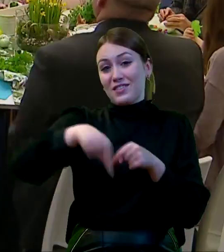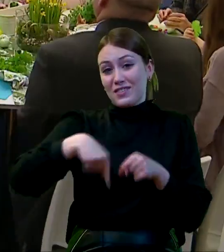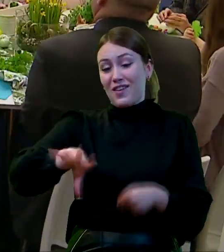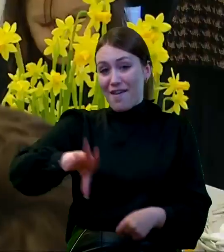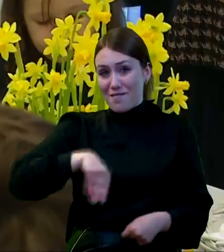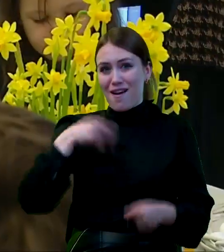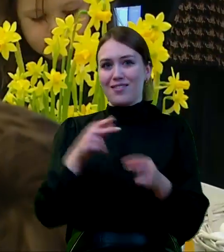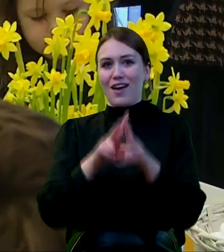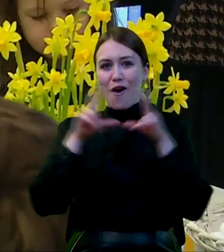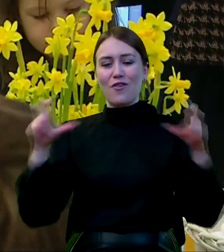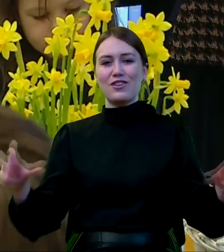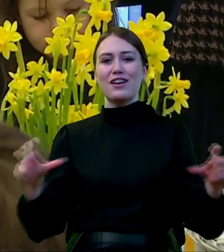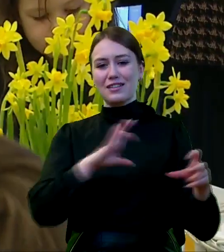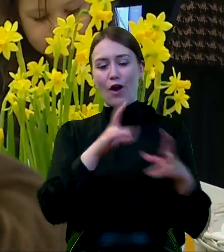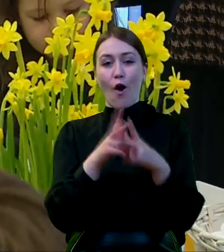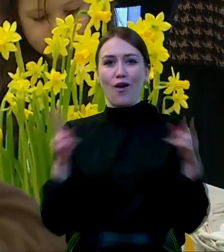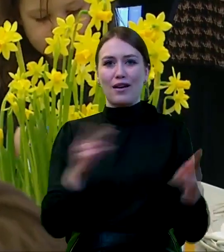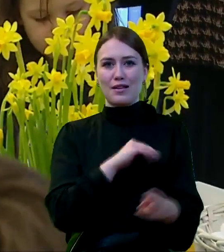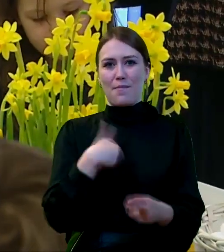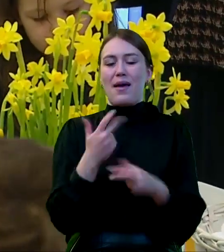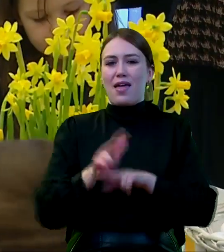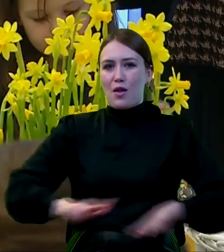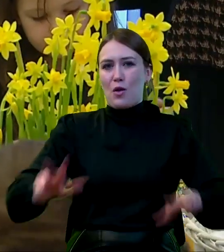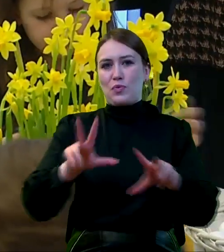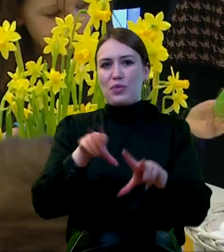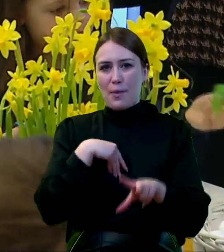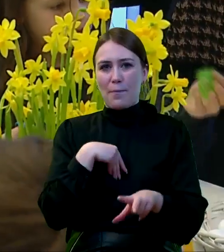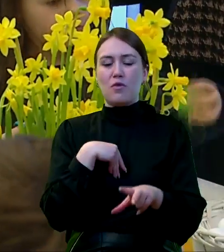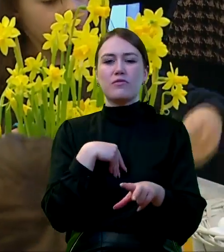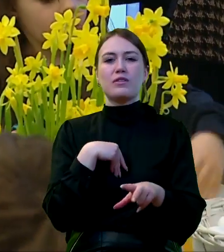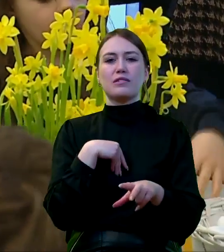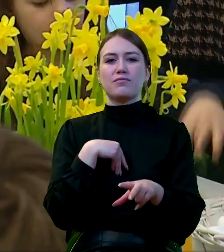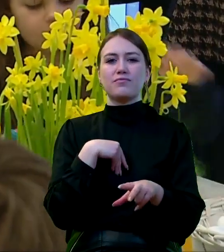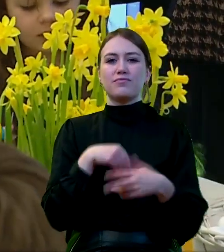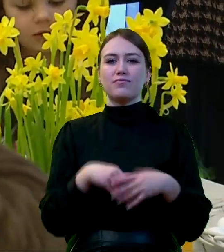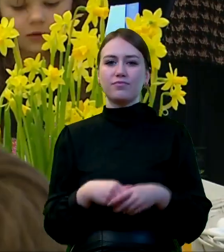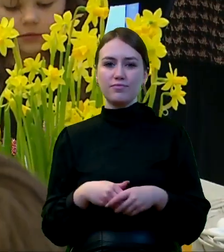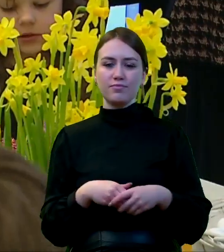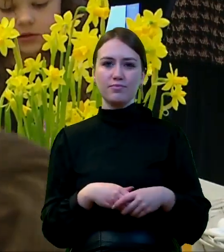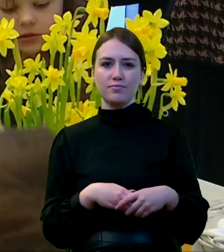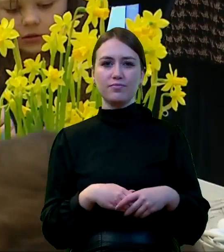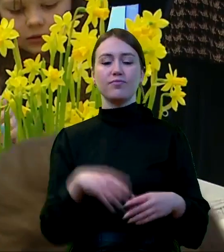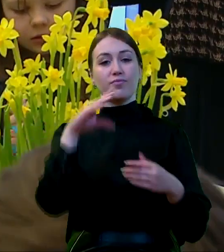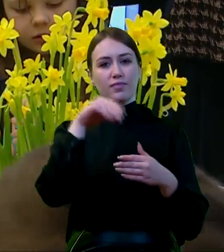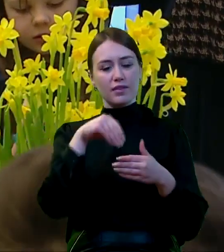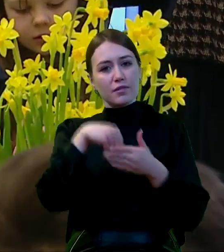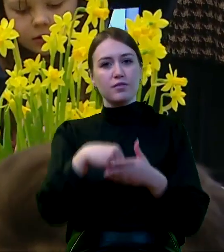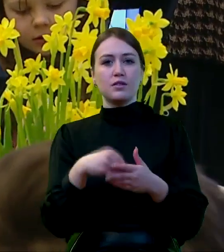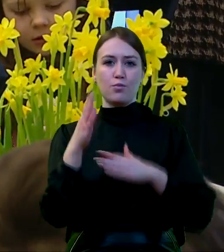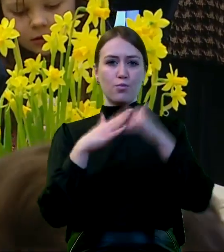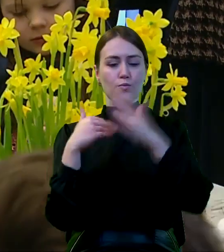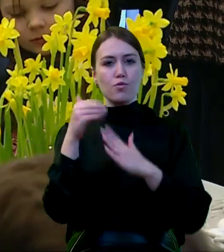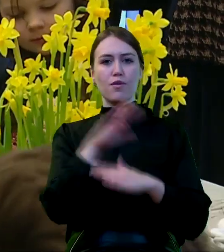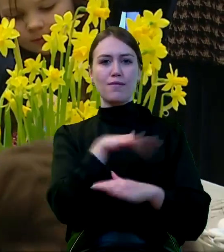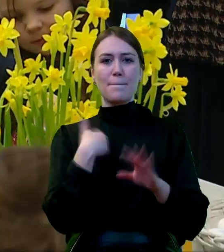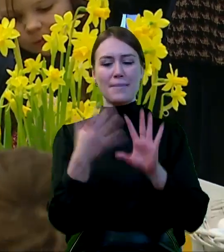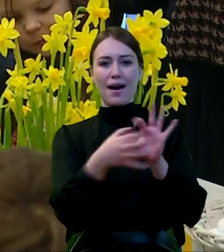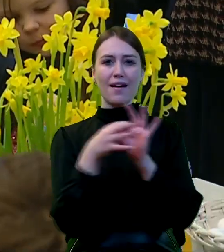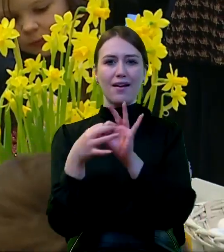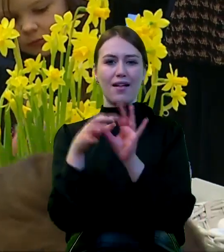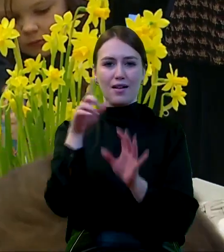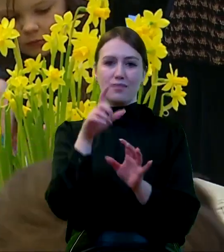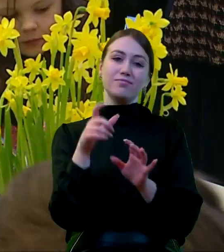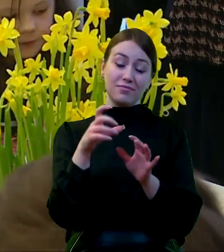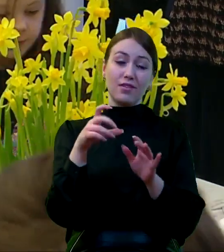rodzinny, czas, który możemy spędzić z rodziną, czas, w którym możemy budować, wzmacniać nasze relacje